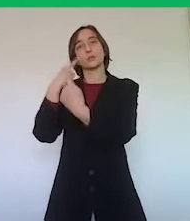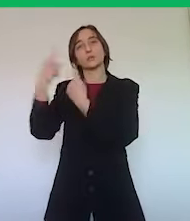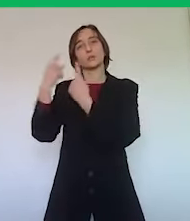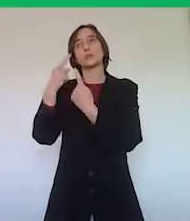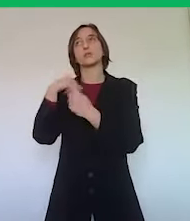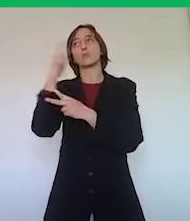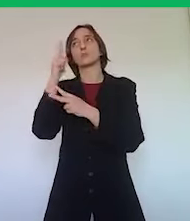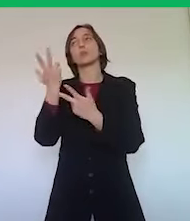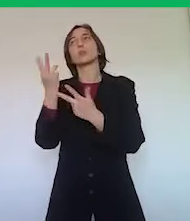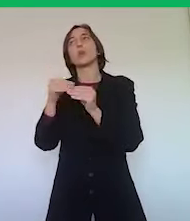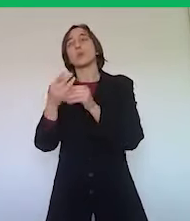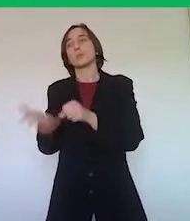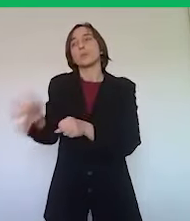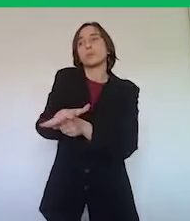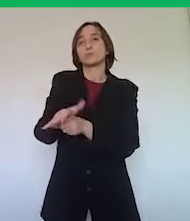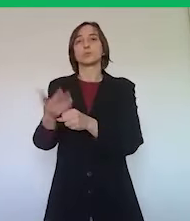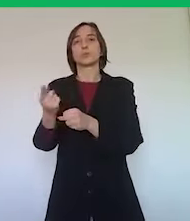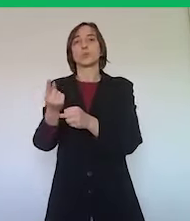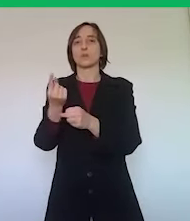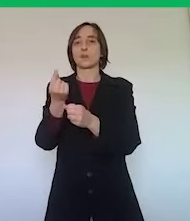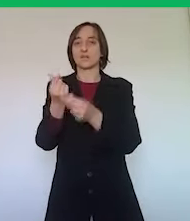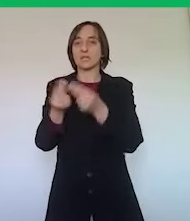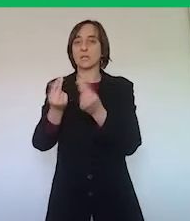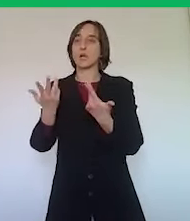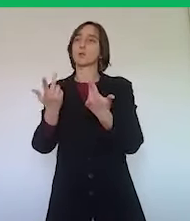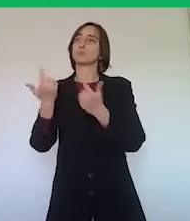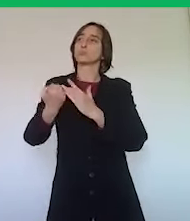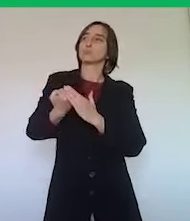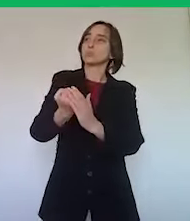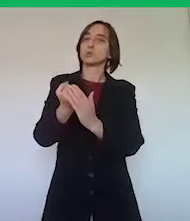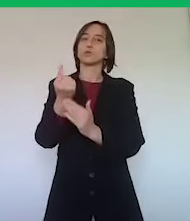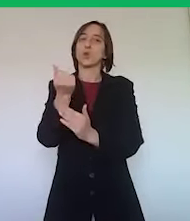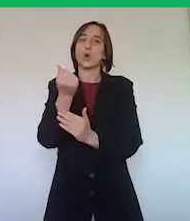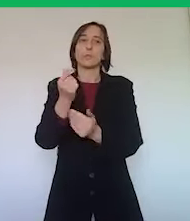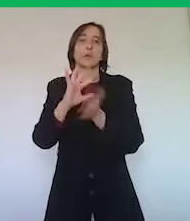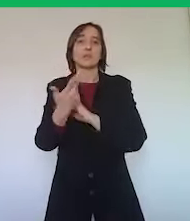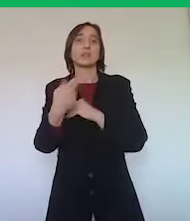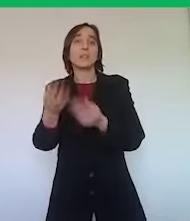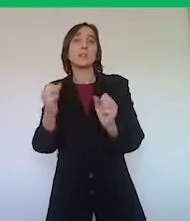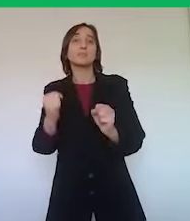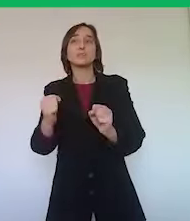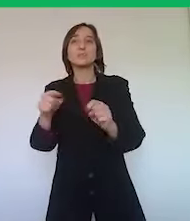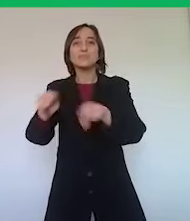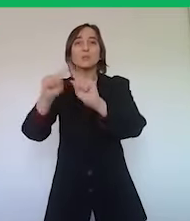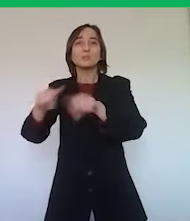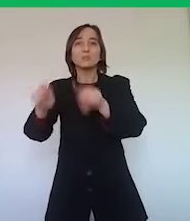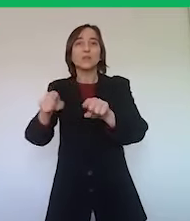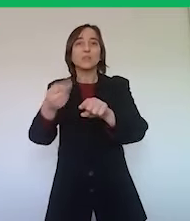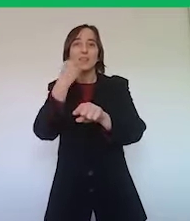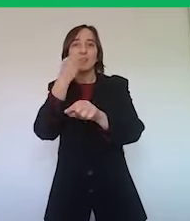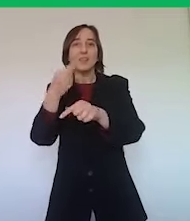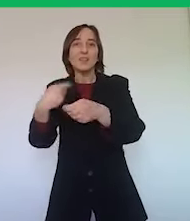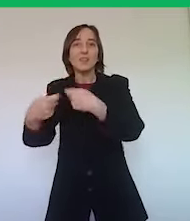copertura di carattere finanziario, dei sostegni di carattere economico per consentire alle tante nostre botteghe di